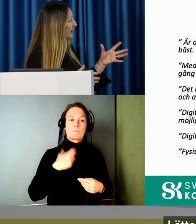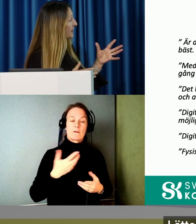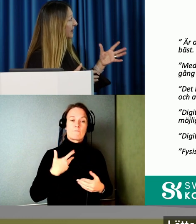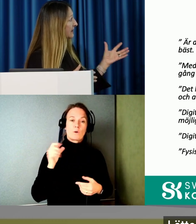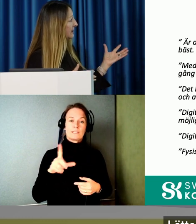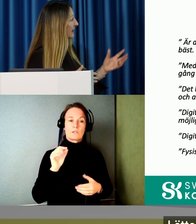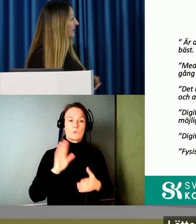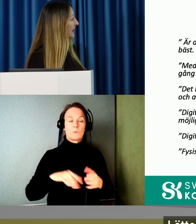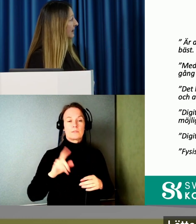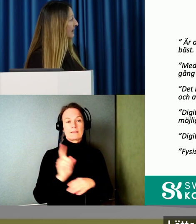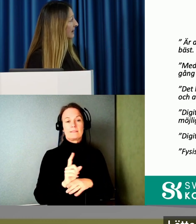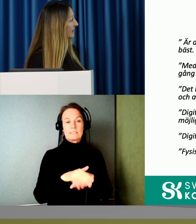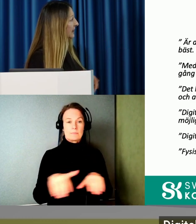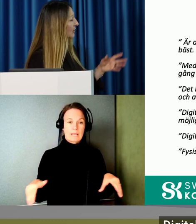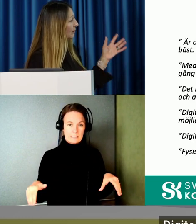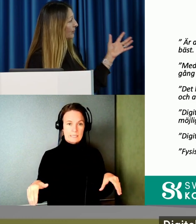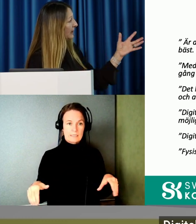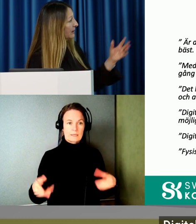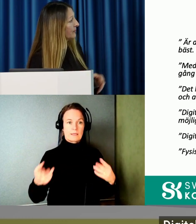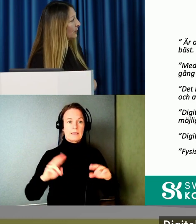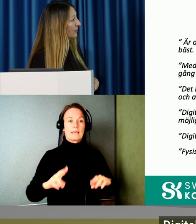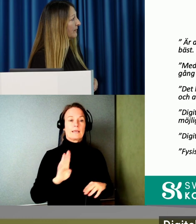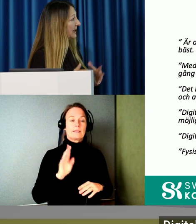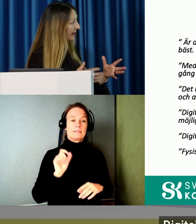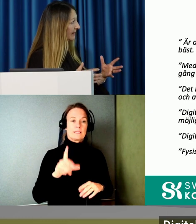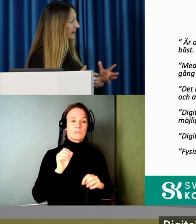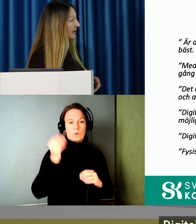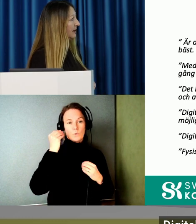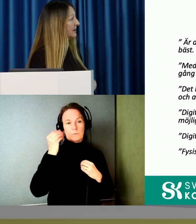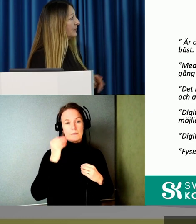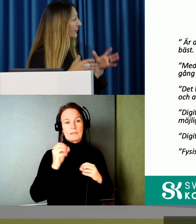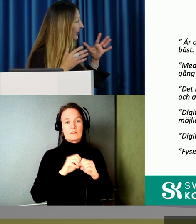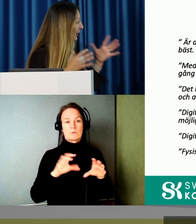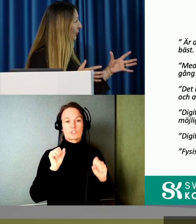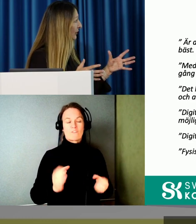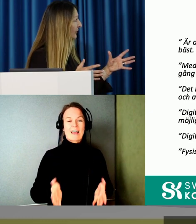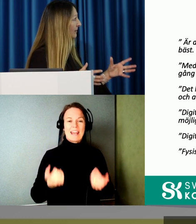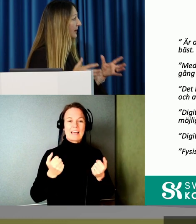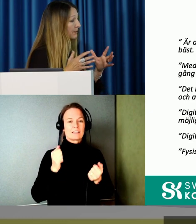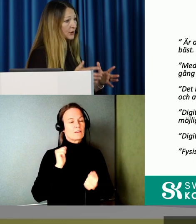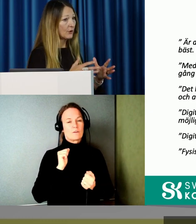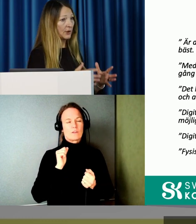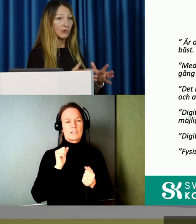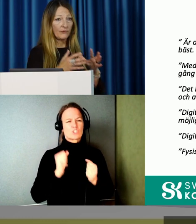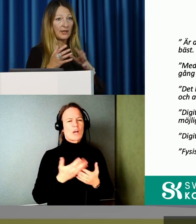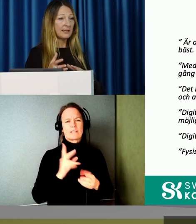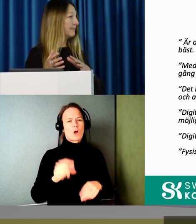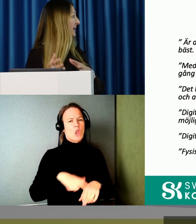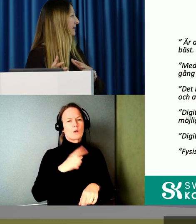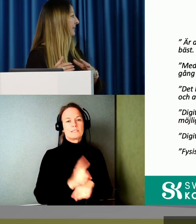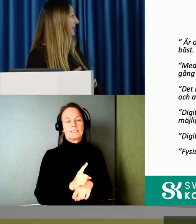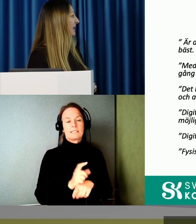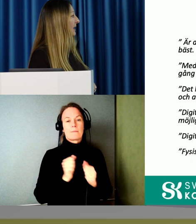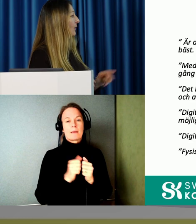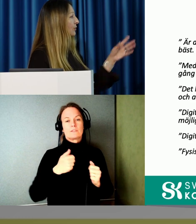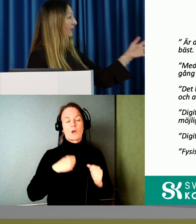utan någon tidsbegränsning. Digital utbildning och information bör vara lätt. Det får inte vara för långt. Men jag måste kunna också få läsa